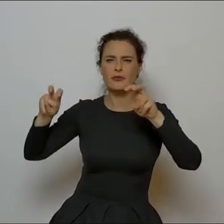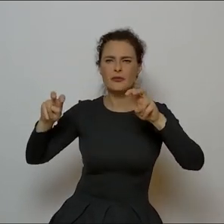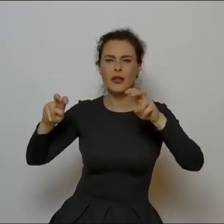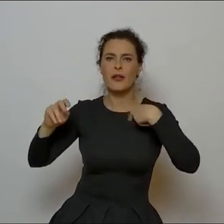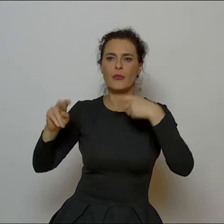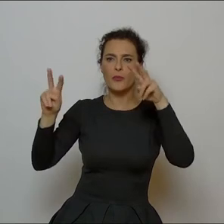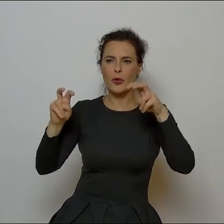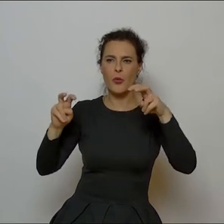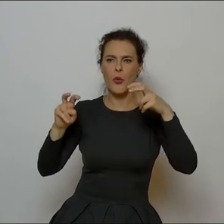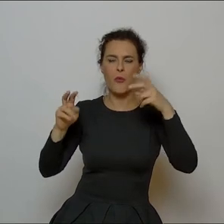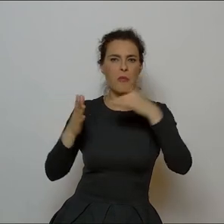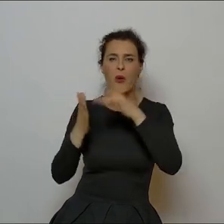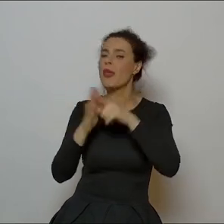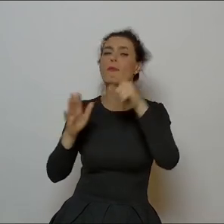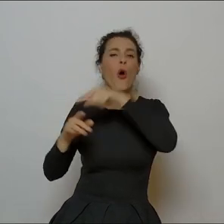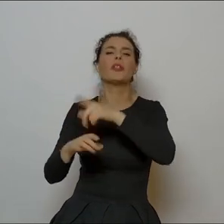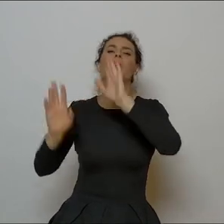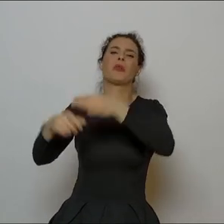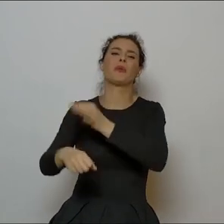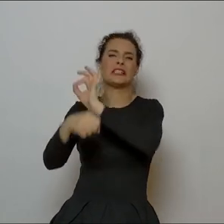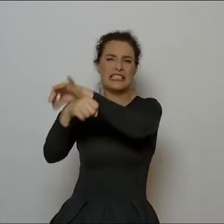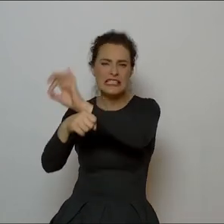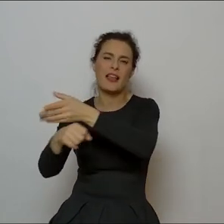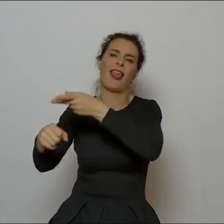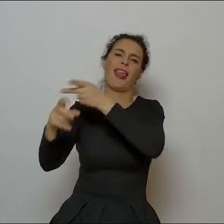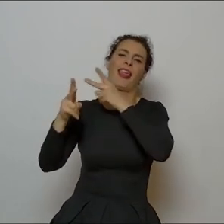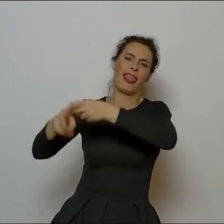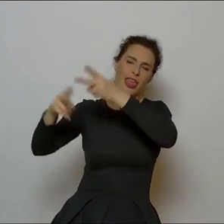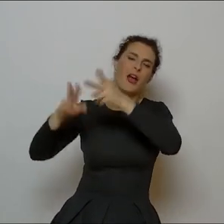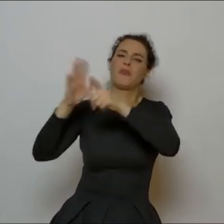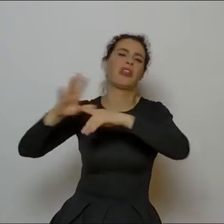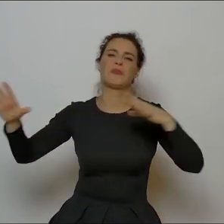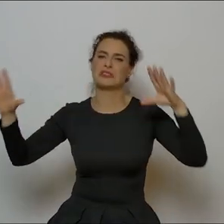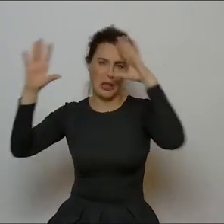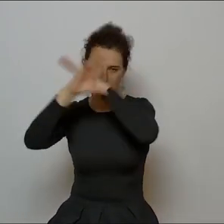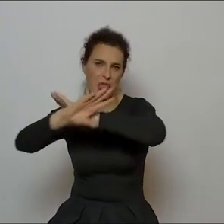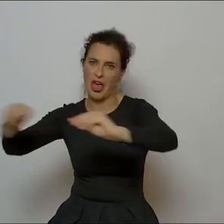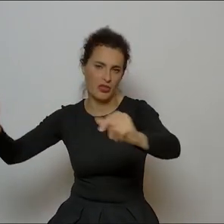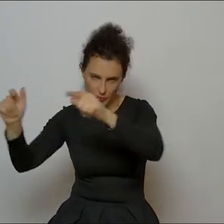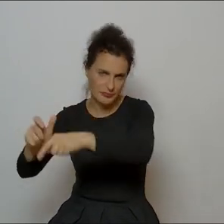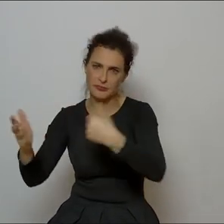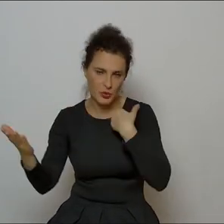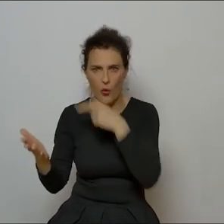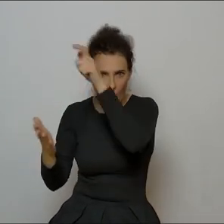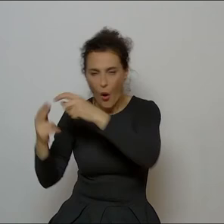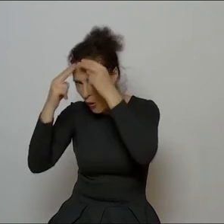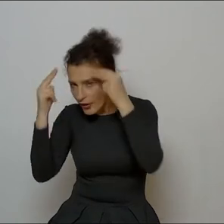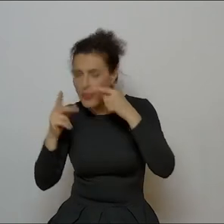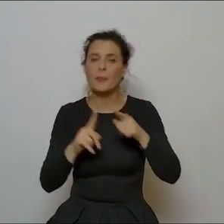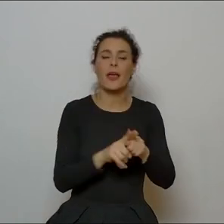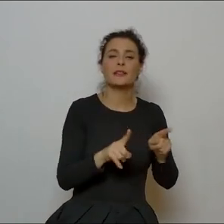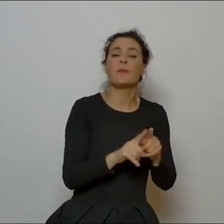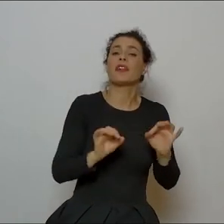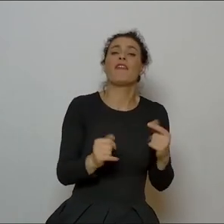A potem wyszedzono i zapomniano. Wiem, że symboliści tutaj rozpoczynam wątek, do którego zmierzałam, to chciałam poruszyć.